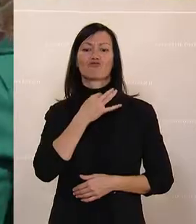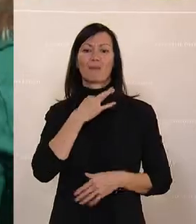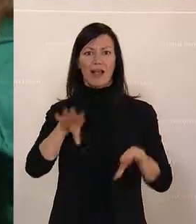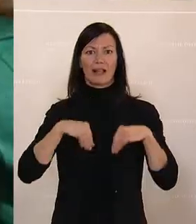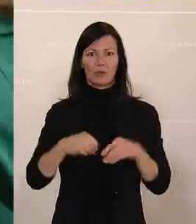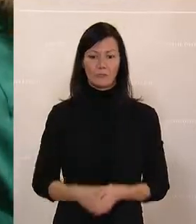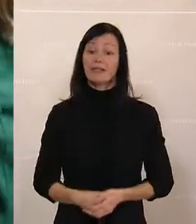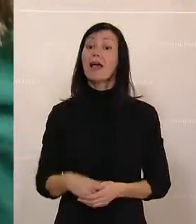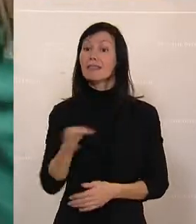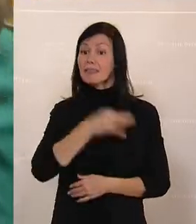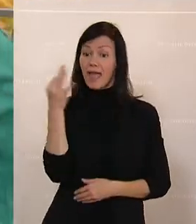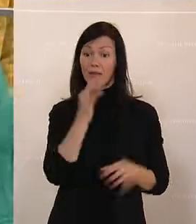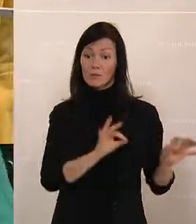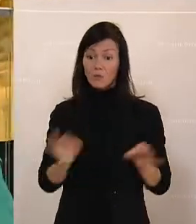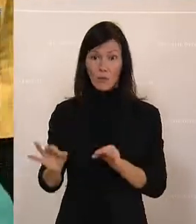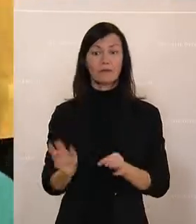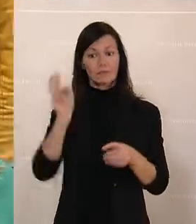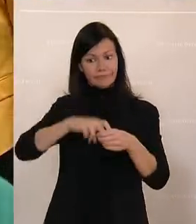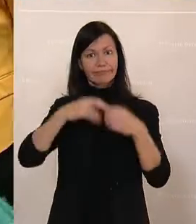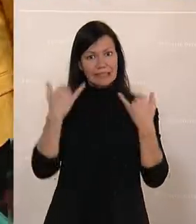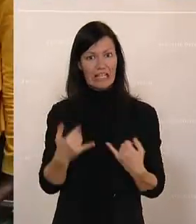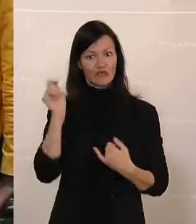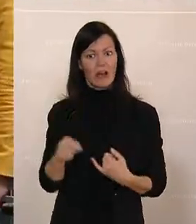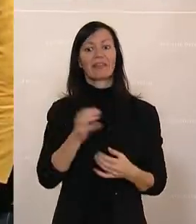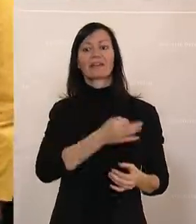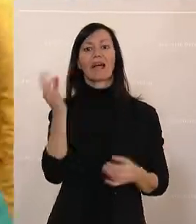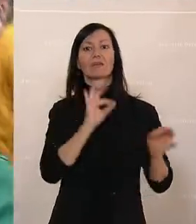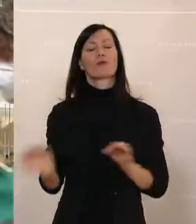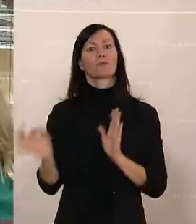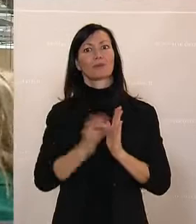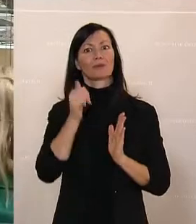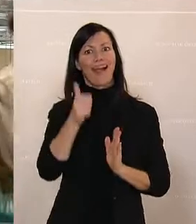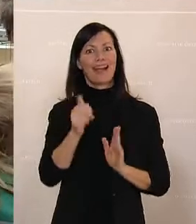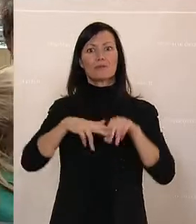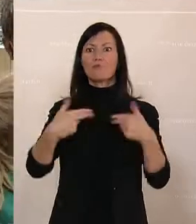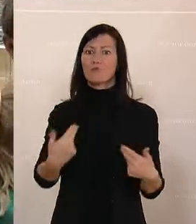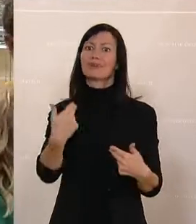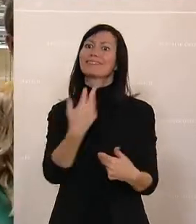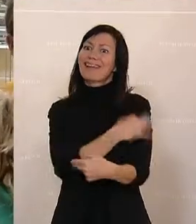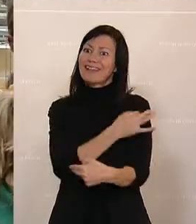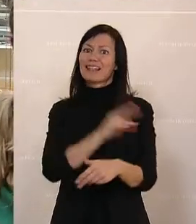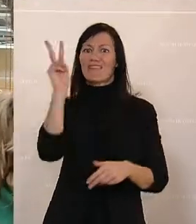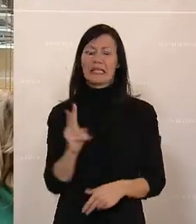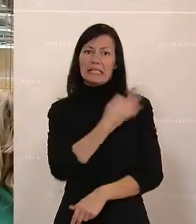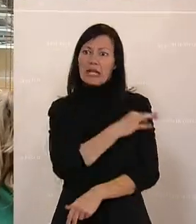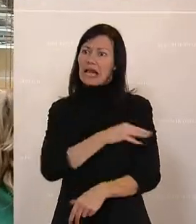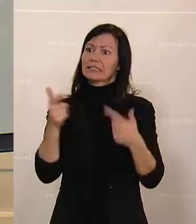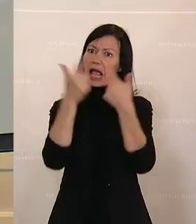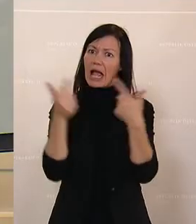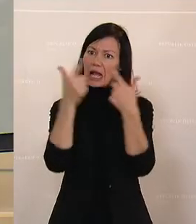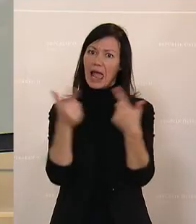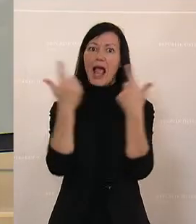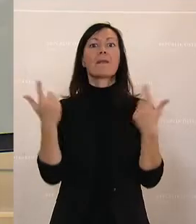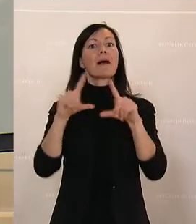Ich gehe in die Tagesordnung ein und gelange zum Tagesordnungspunkt 1, Erklärung des Bundeskanzlers und des Vizekanzlers gemäß § 19